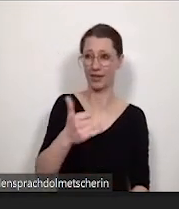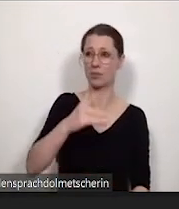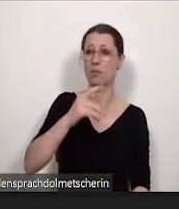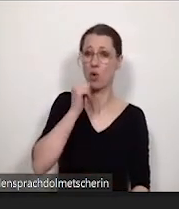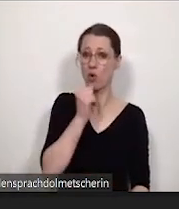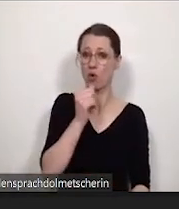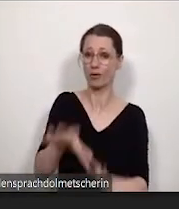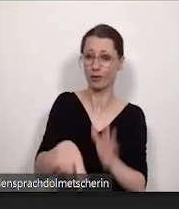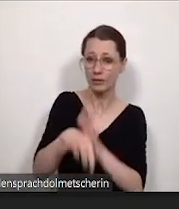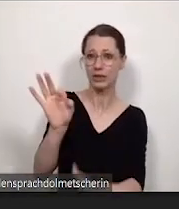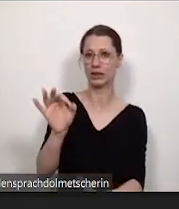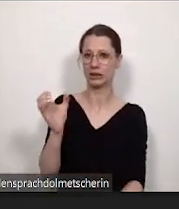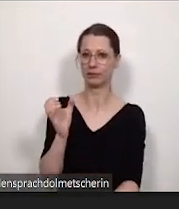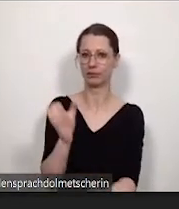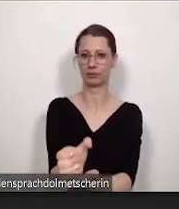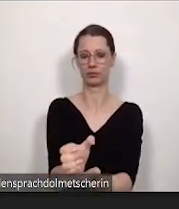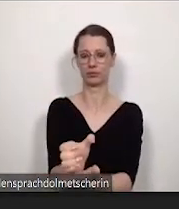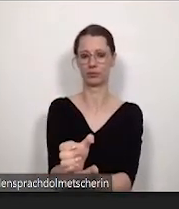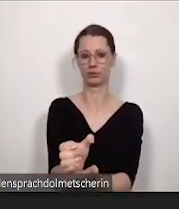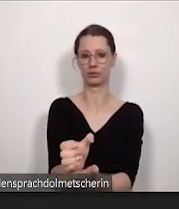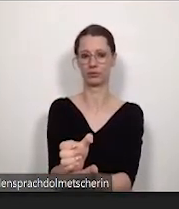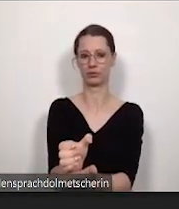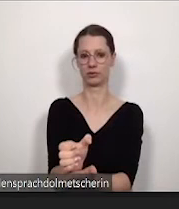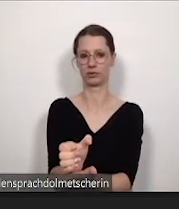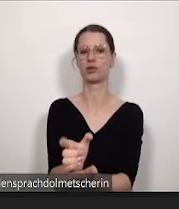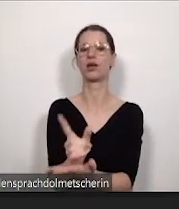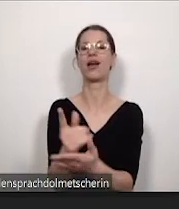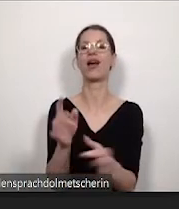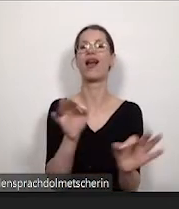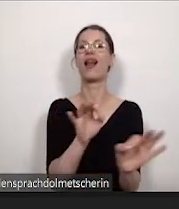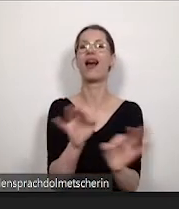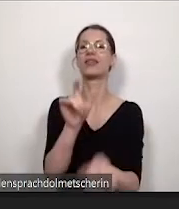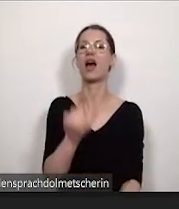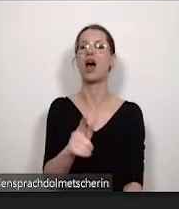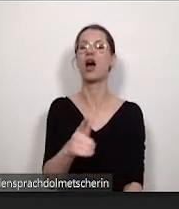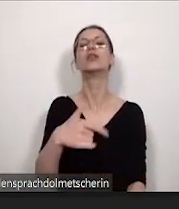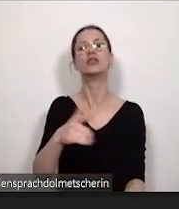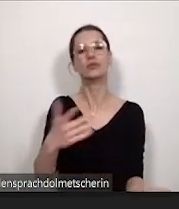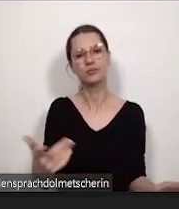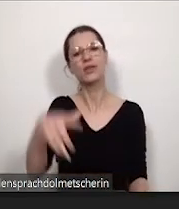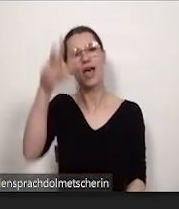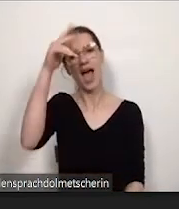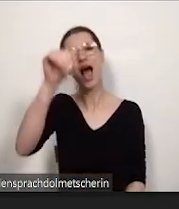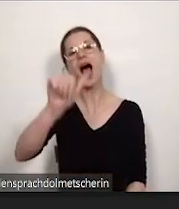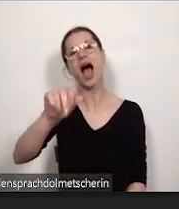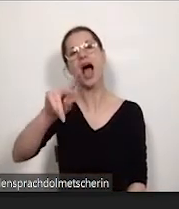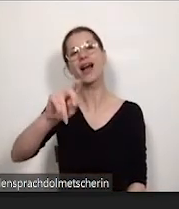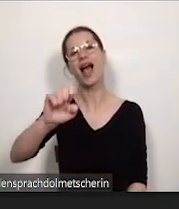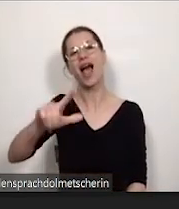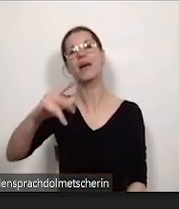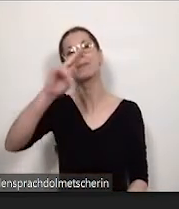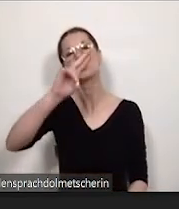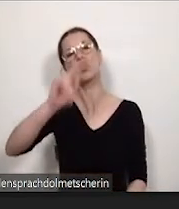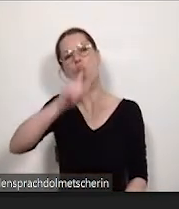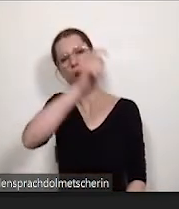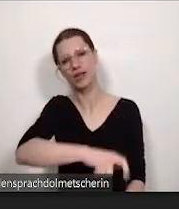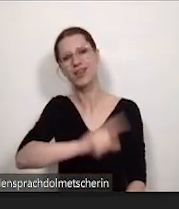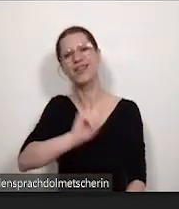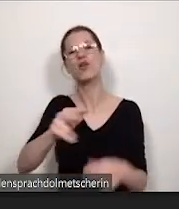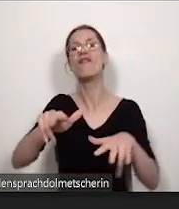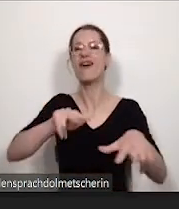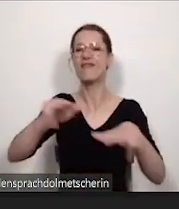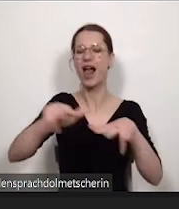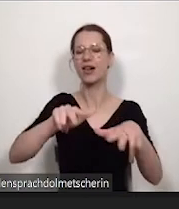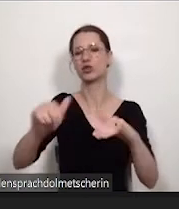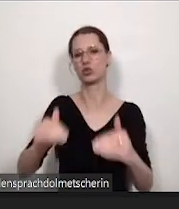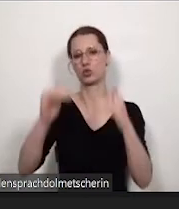Leiter oder Arbeitgeber, Herr Akai, der sie betreut, wo wir auf die Verwaltungsebene gehen und auch auf